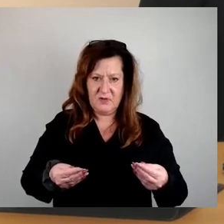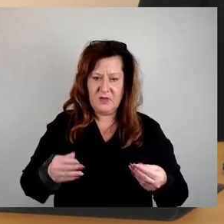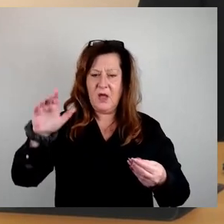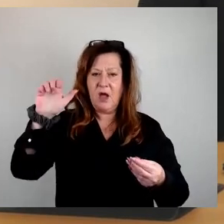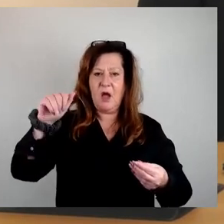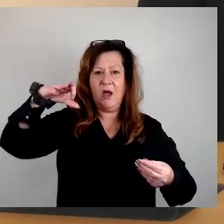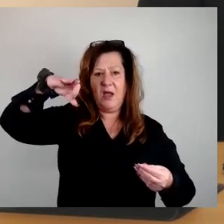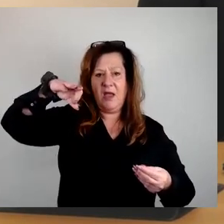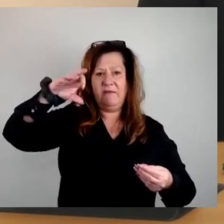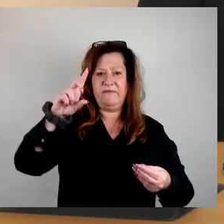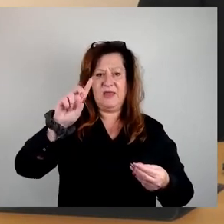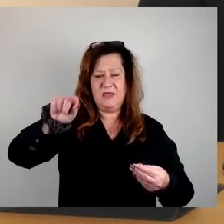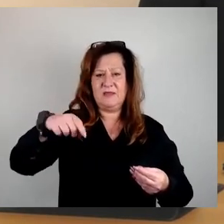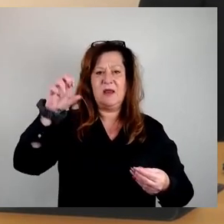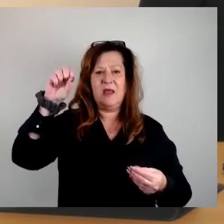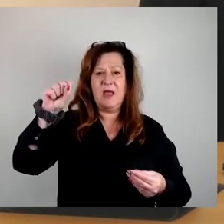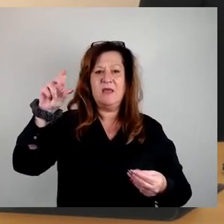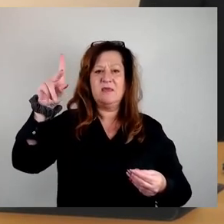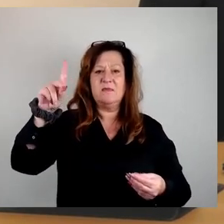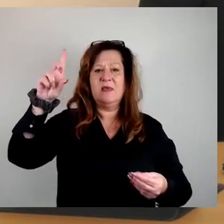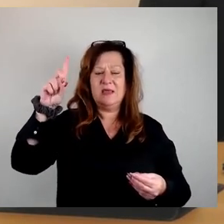dann SPD, dann freie Wähler, freie Bürger.